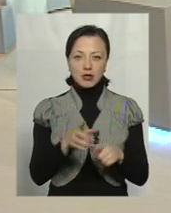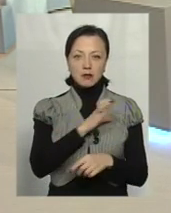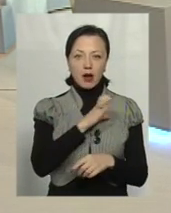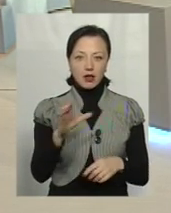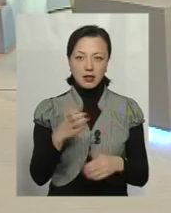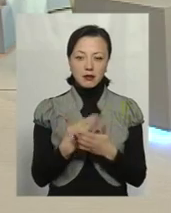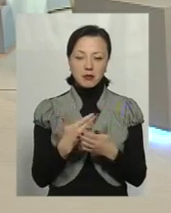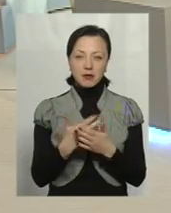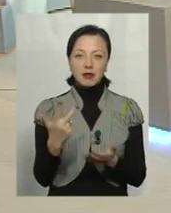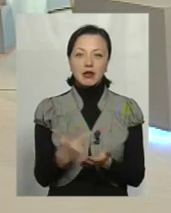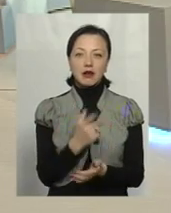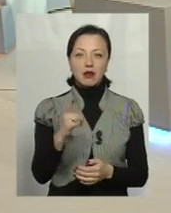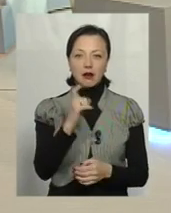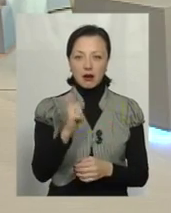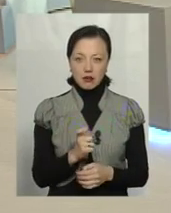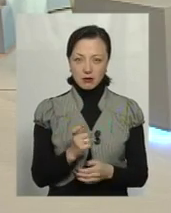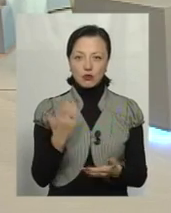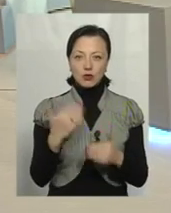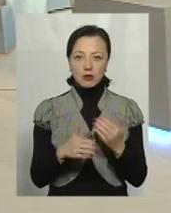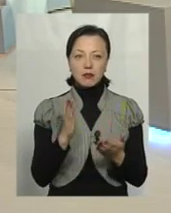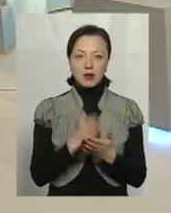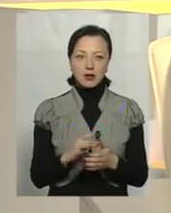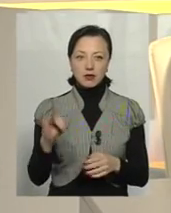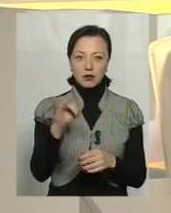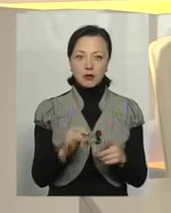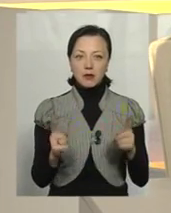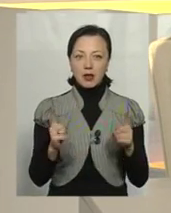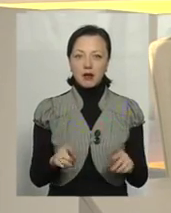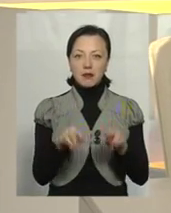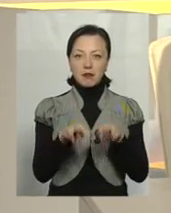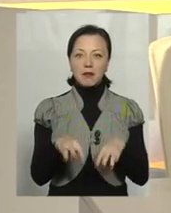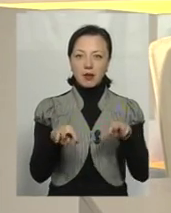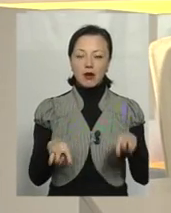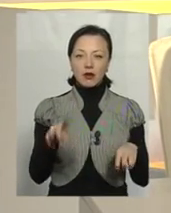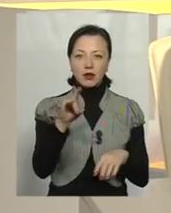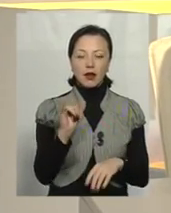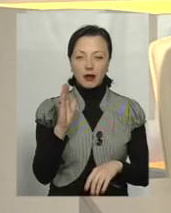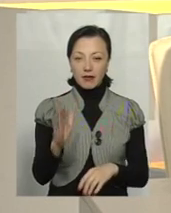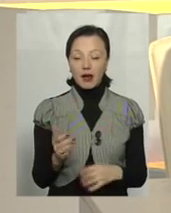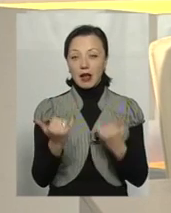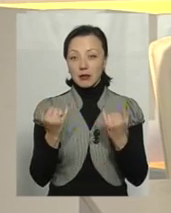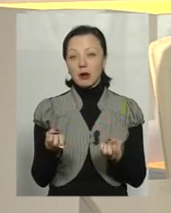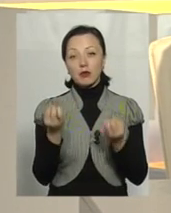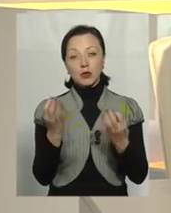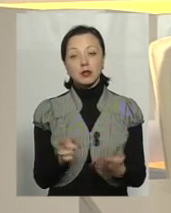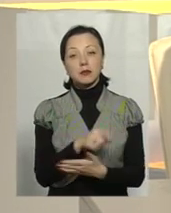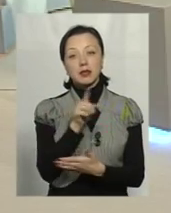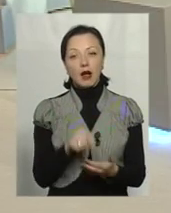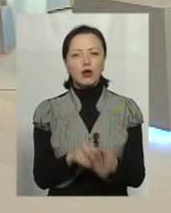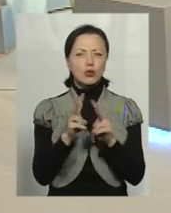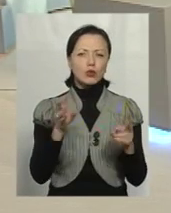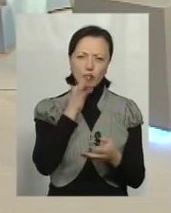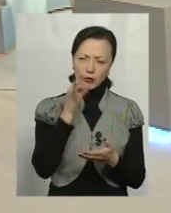приблизно в три рази. Ми вже мали в нашій історії період мільйонерів і мільйардерів. А тепер просте питання. Хто